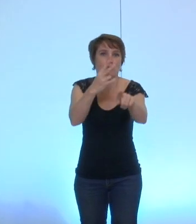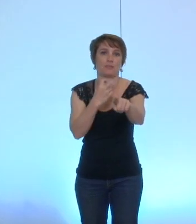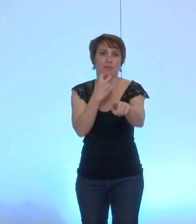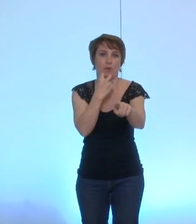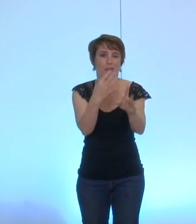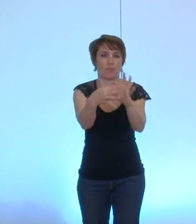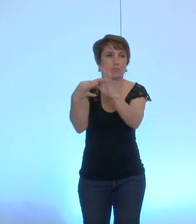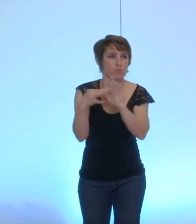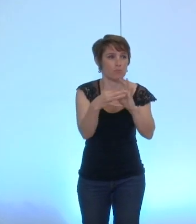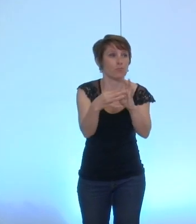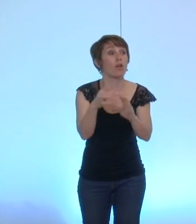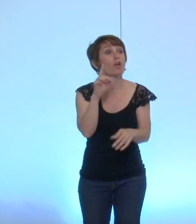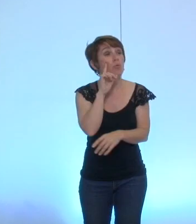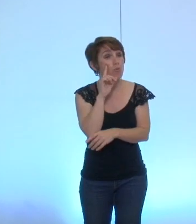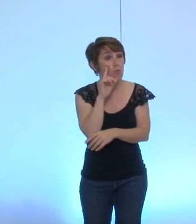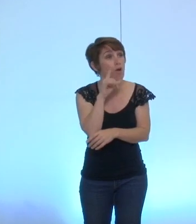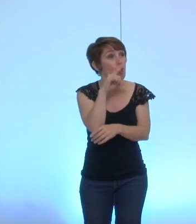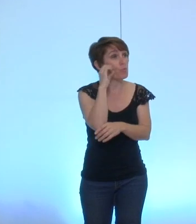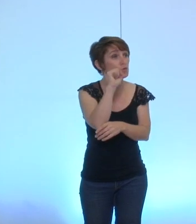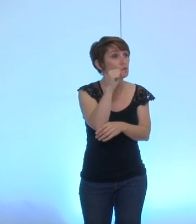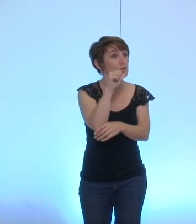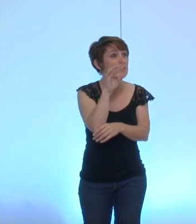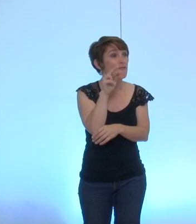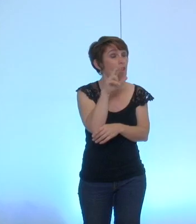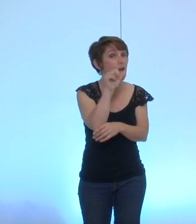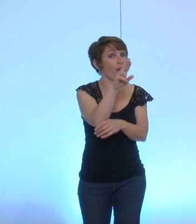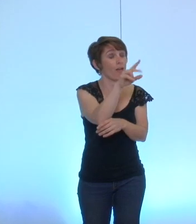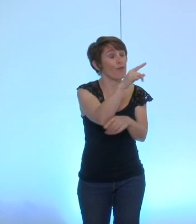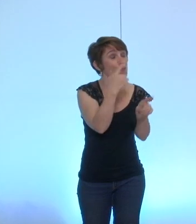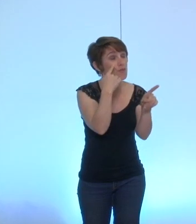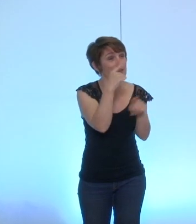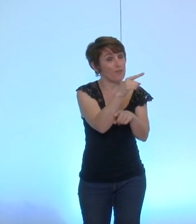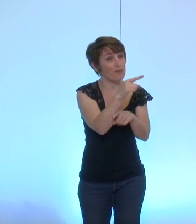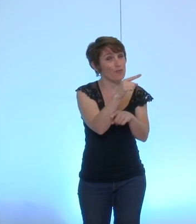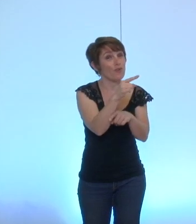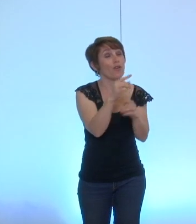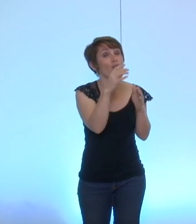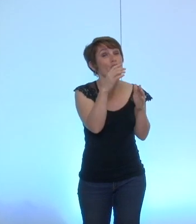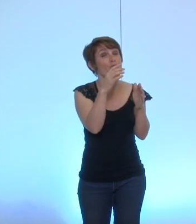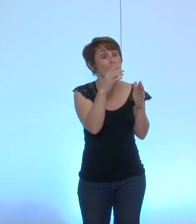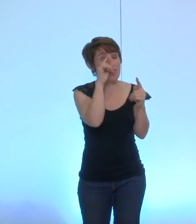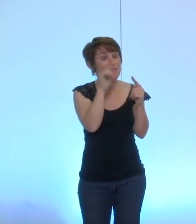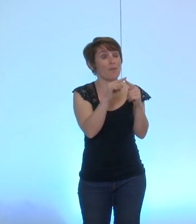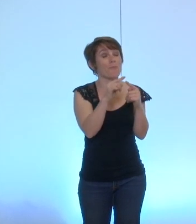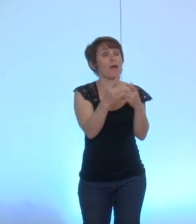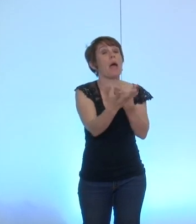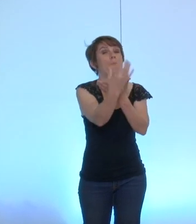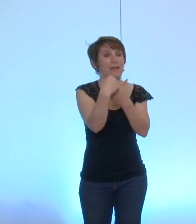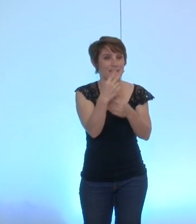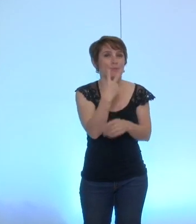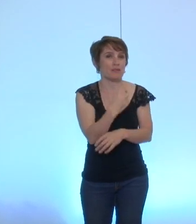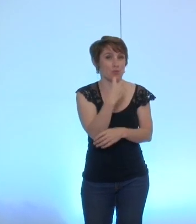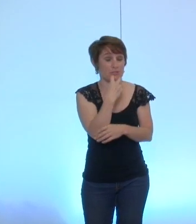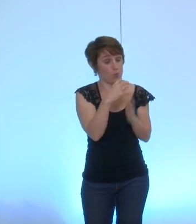citoyens parce que oui vous avez bien remarqué M. Safar le chapitre sur la participation citoyenne prévoit explicitement